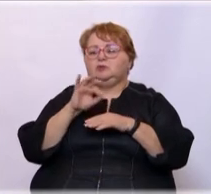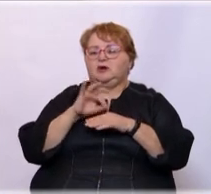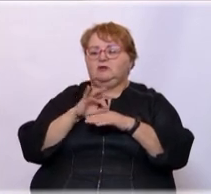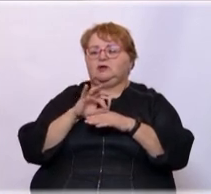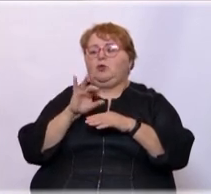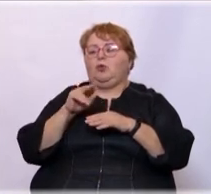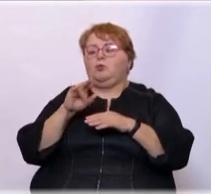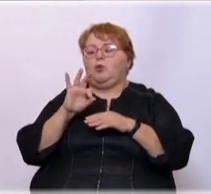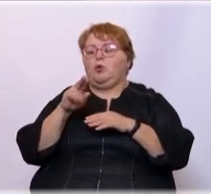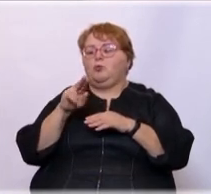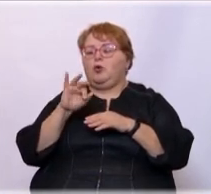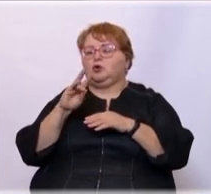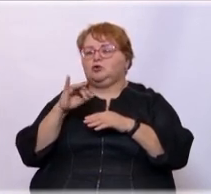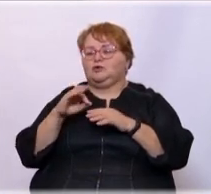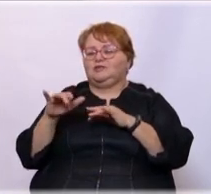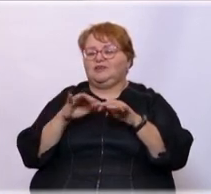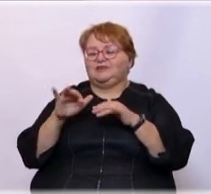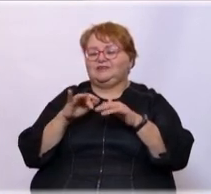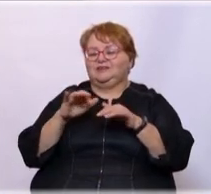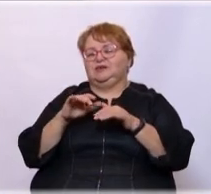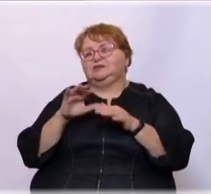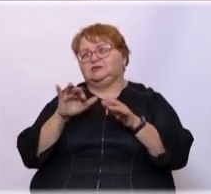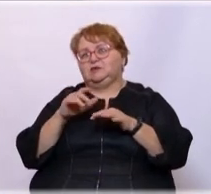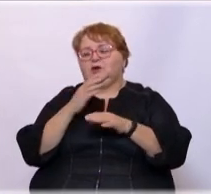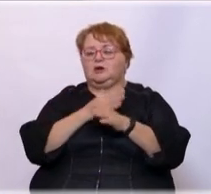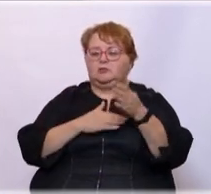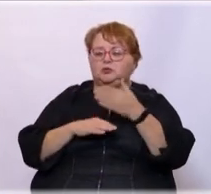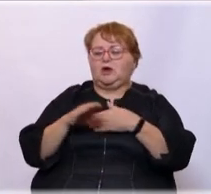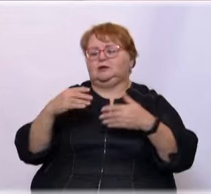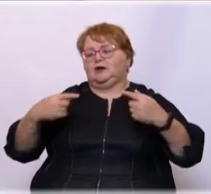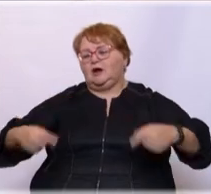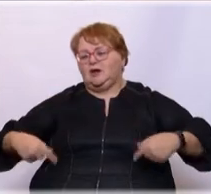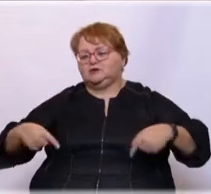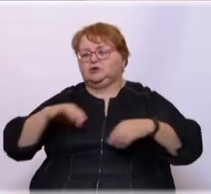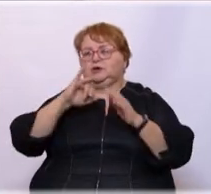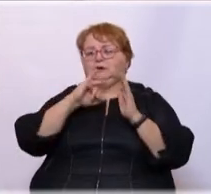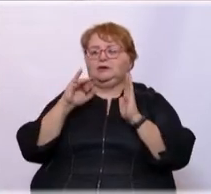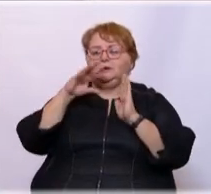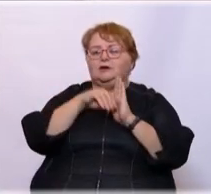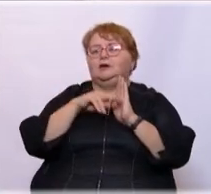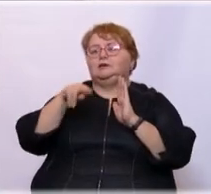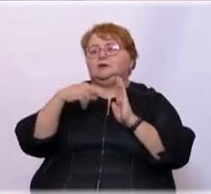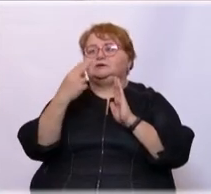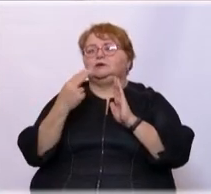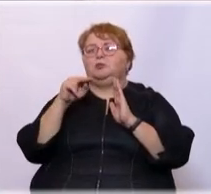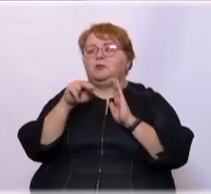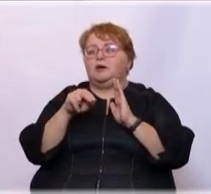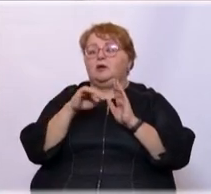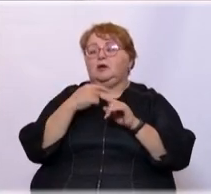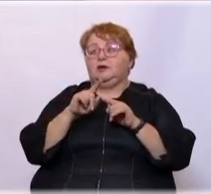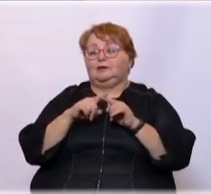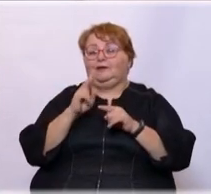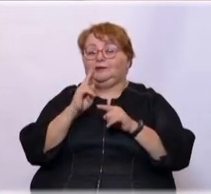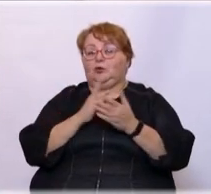системы, в которых участвуют ампутанты, колясочники и ДЦП. Это вот эти категории с